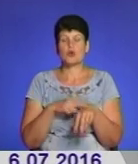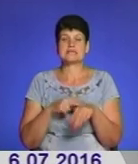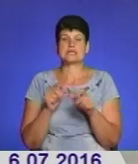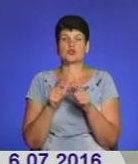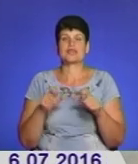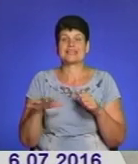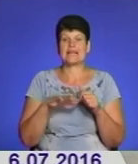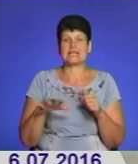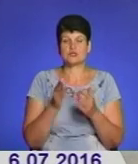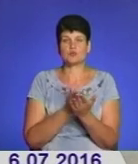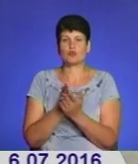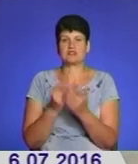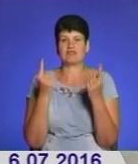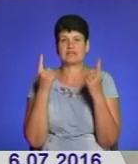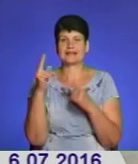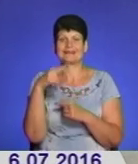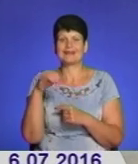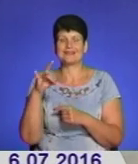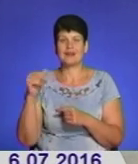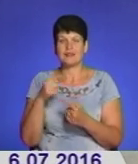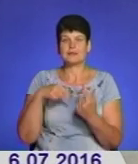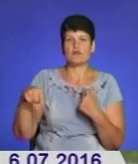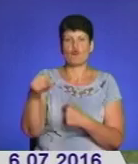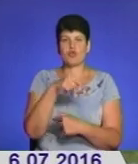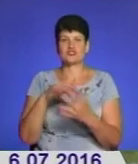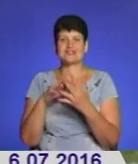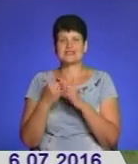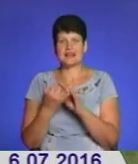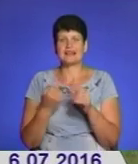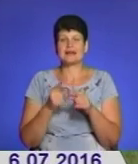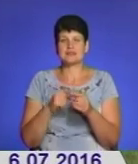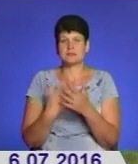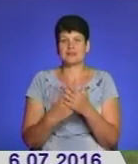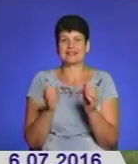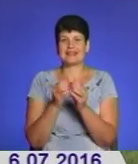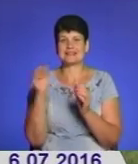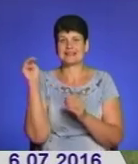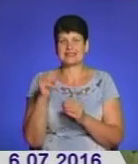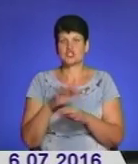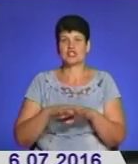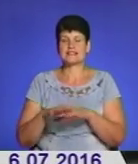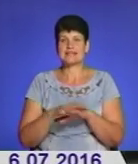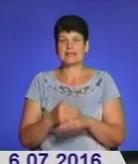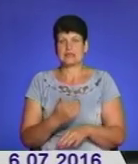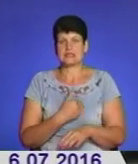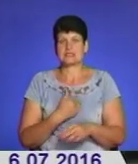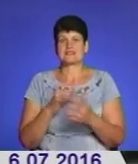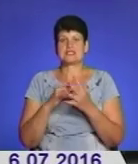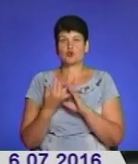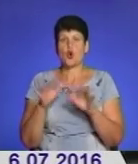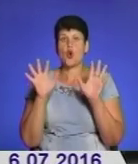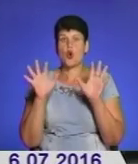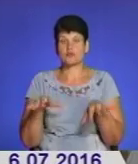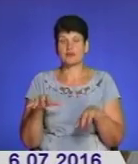котра обслуговуватиме великі дедеркали та навколишні села, це майже 10 тисяч населення, ініціатива саме сільського голови